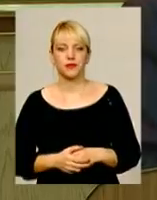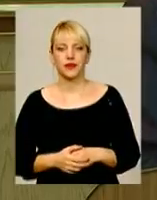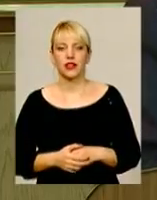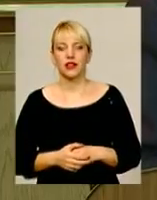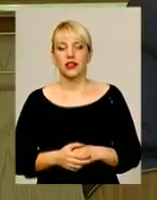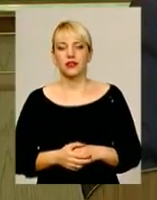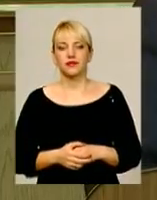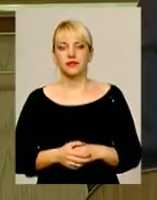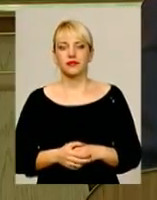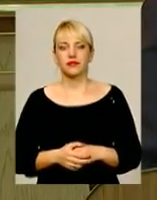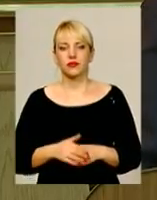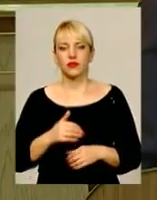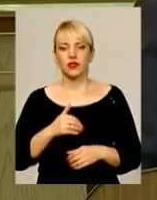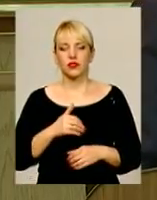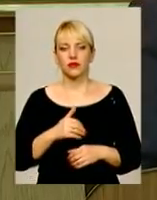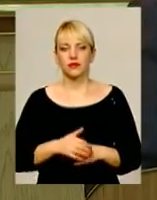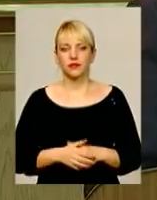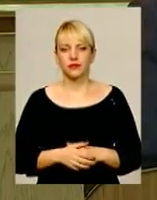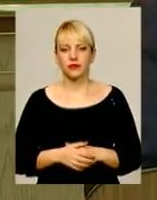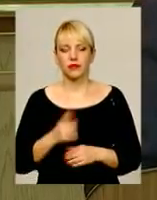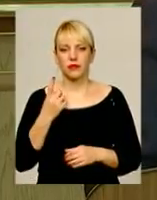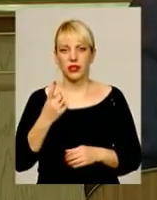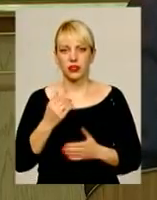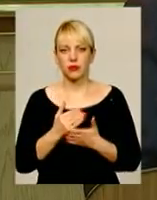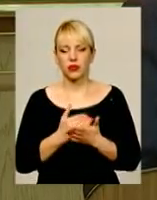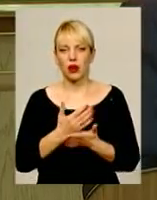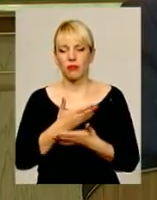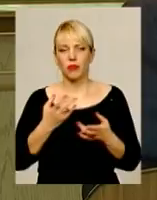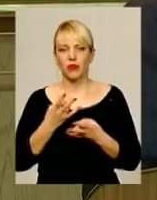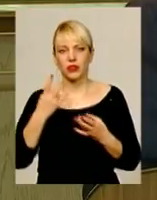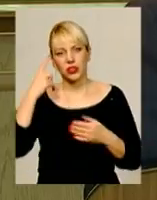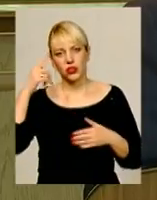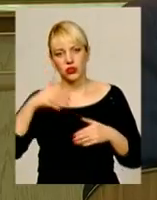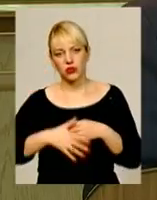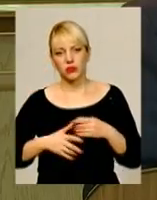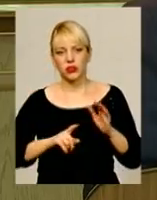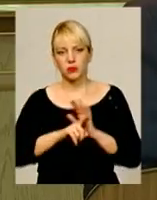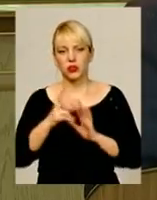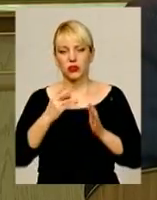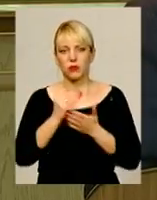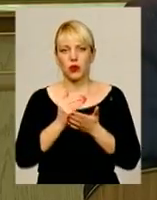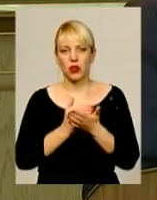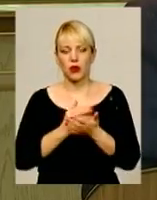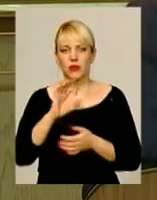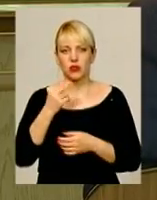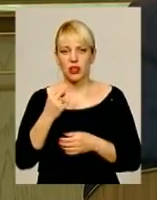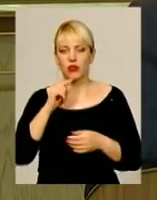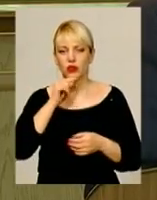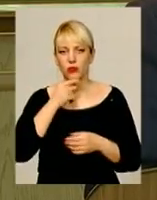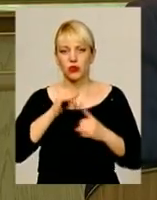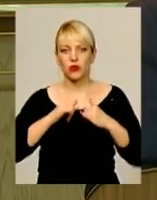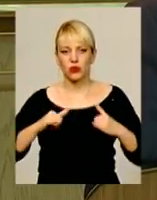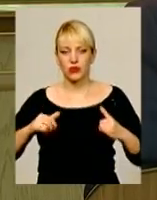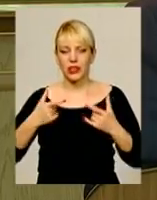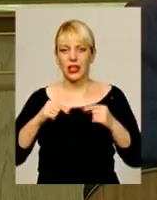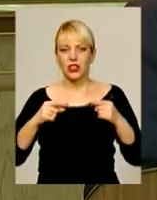хочуть підміняти поняття. Першу програму ми повинні чітко розуміти. Спочатку програму соціально-економічного розвитку,